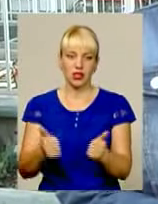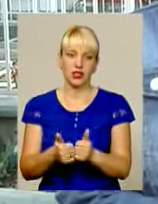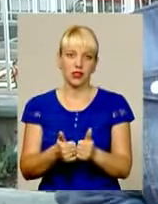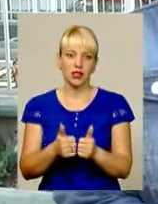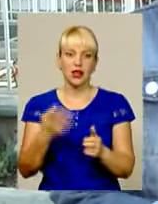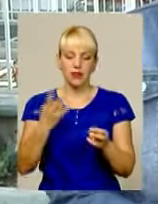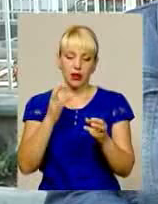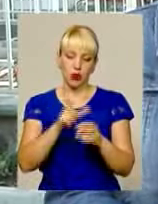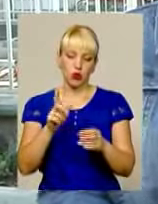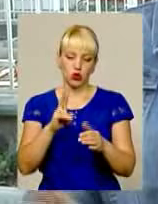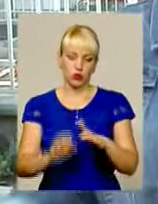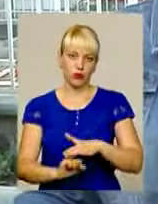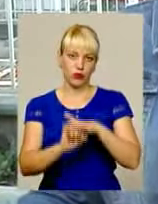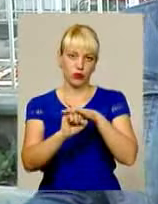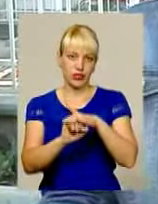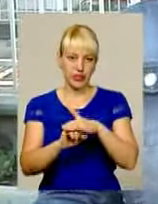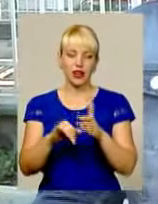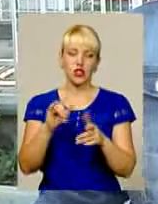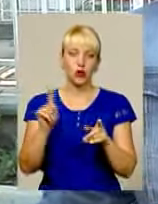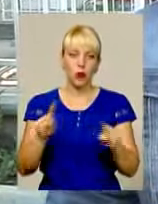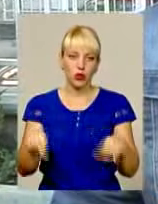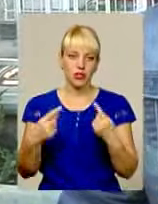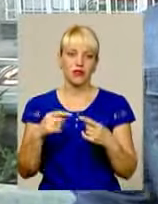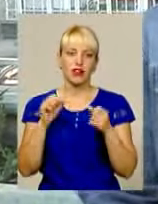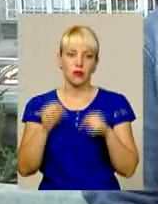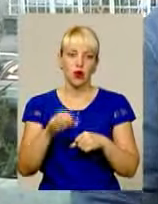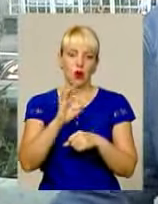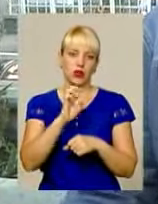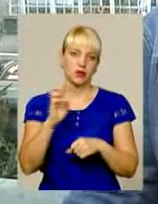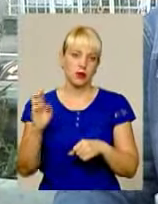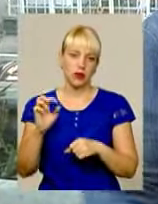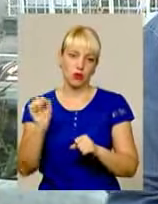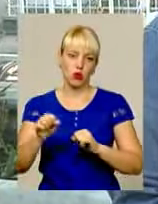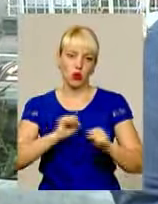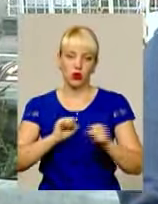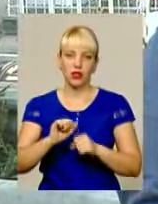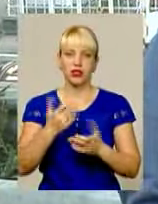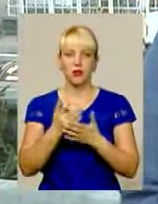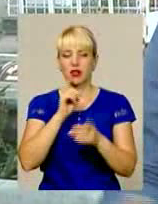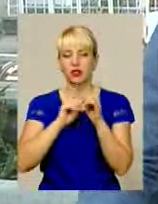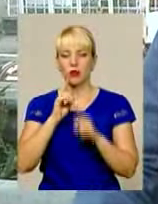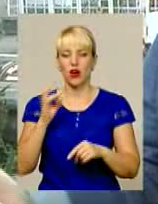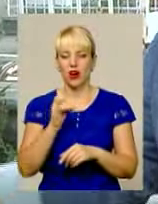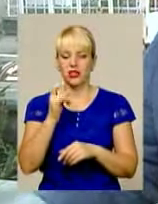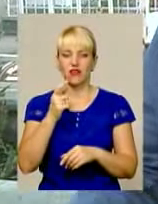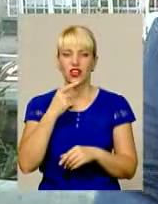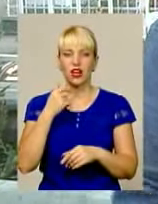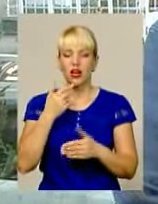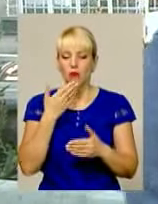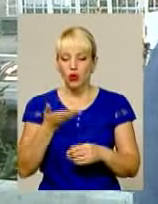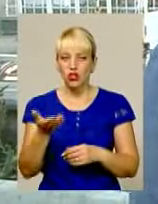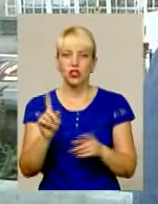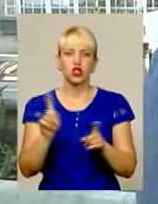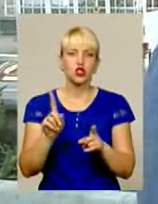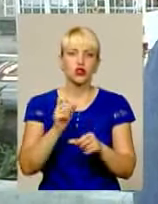людям треба, щоб був кістяк, який організувався. І тоді може ОСББ керувати. Збори раз в рік нам зібрали, відчиталися за кошти,